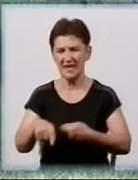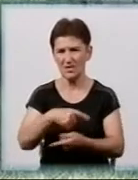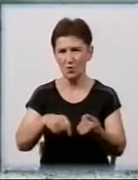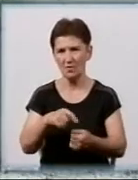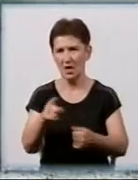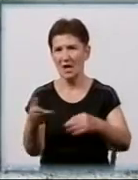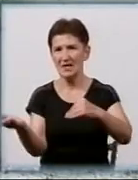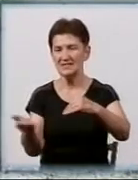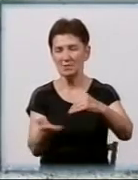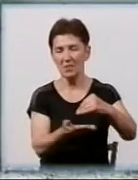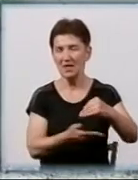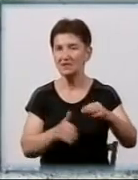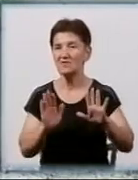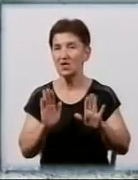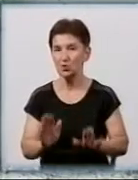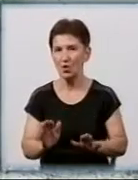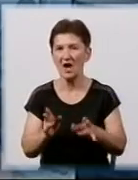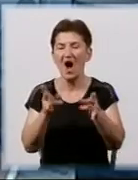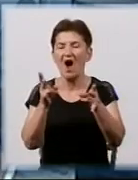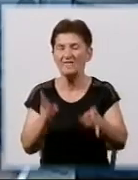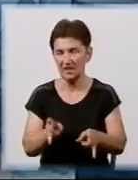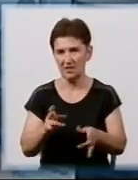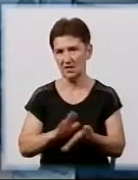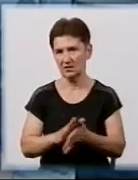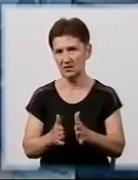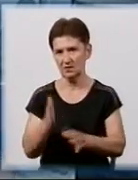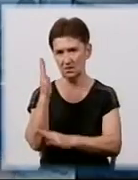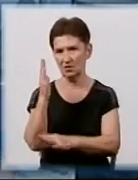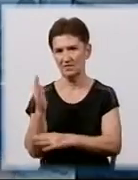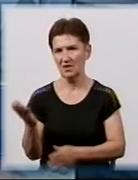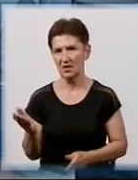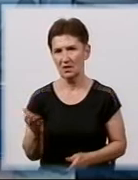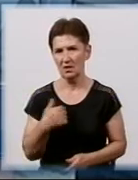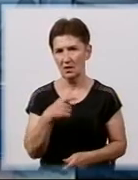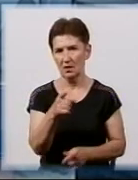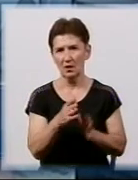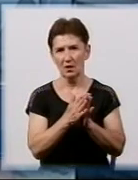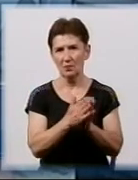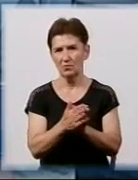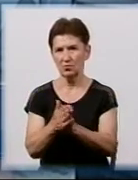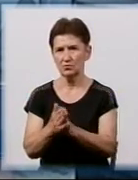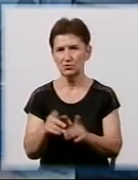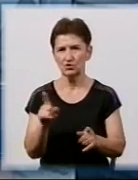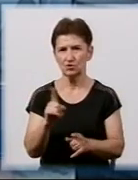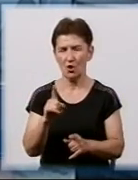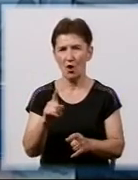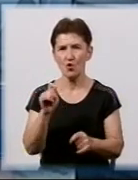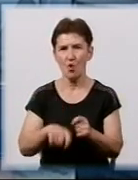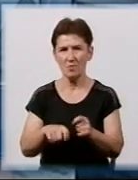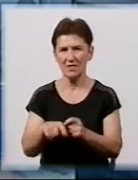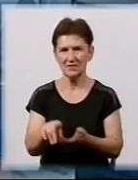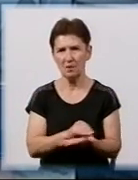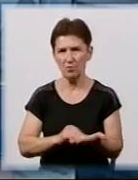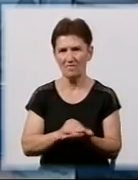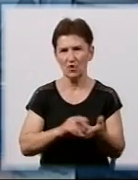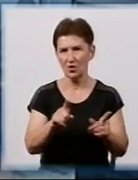спилювати там дозволили лише аварійні дерева. Я попрошу з понеділка, щоб комісія повторно туди виїхала і